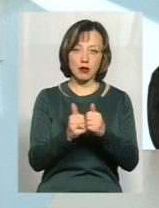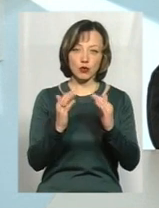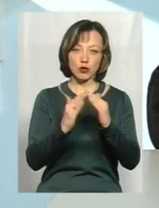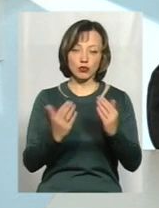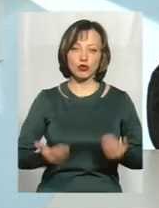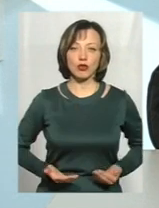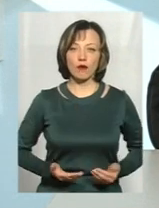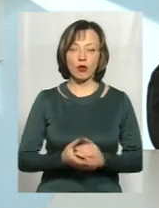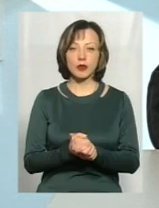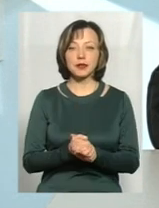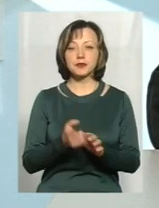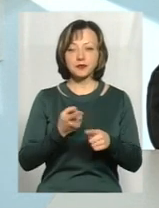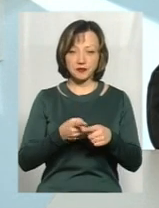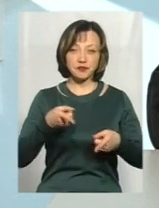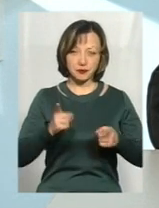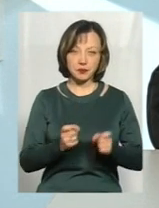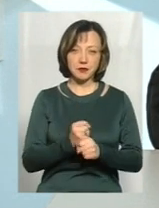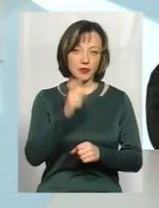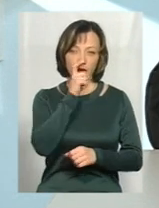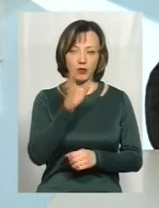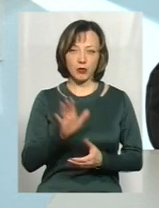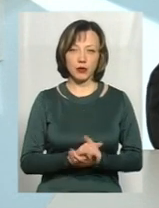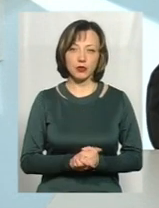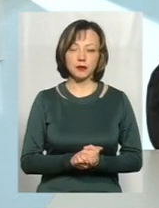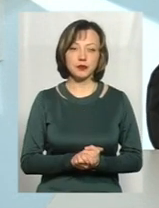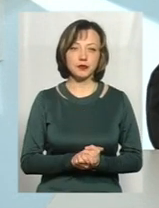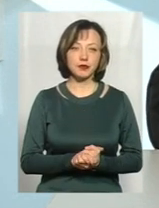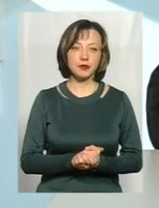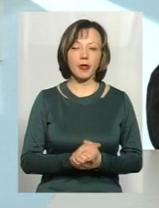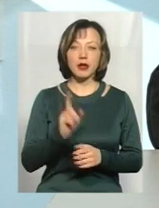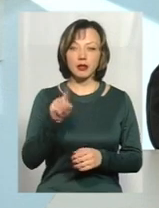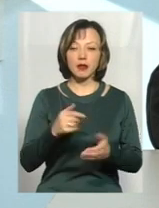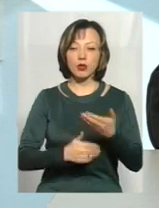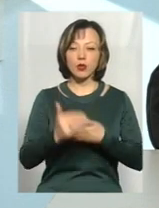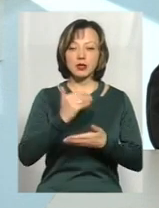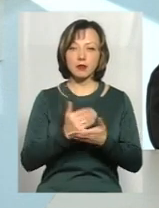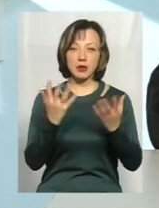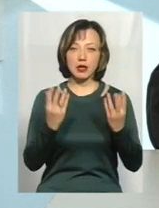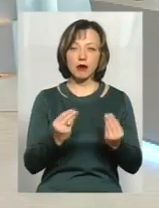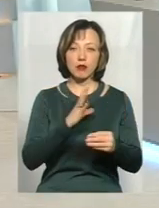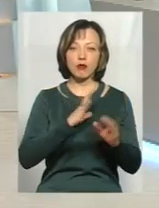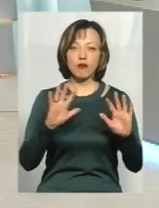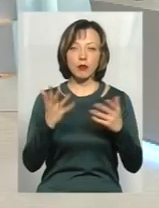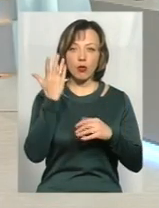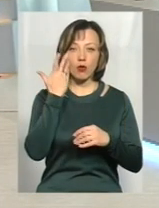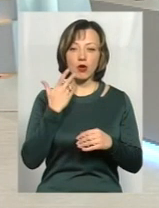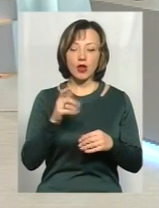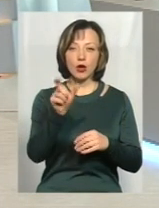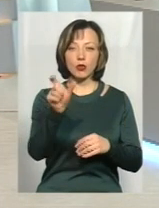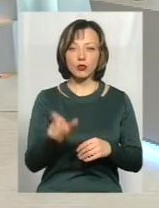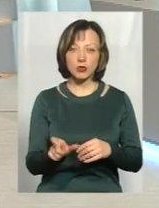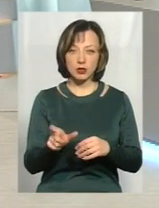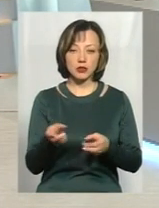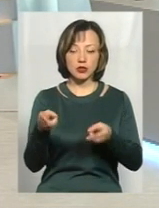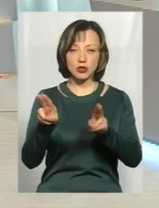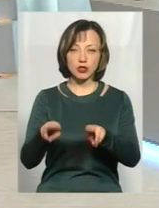будинку. Це дієво і це непогано досить. Навіть останніми днями у нас був випадок, коли місцевий мешканець